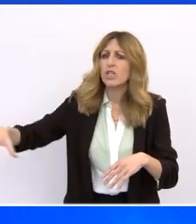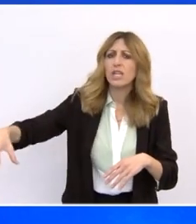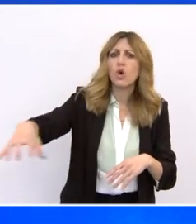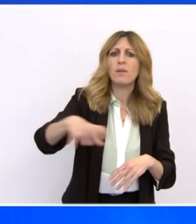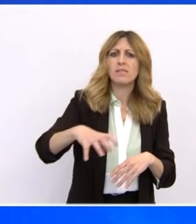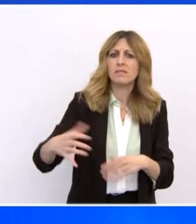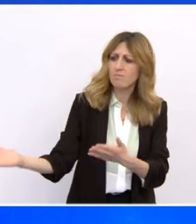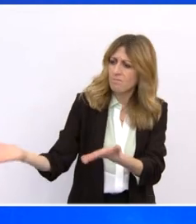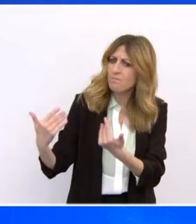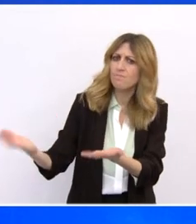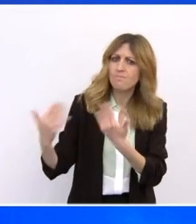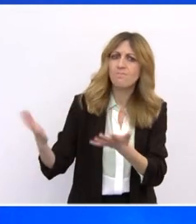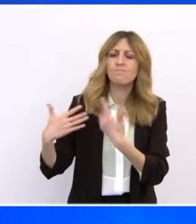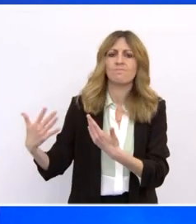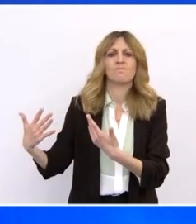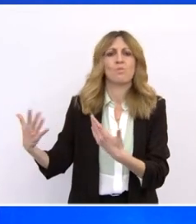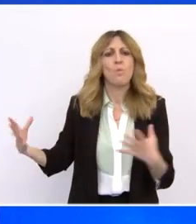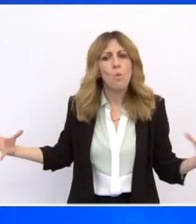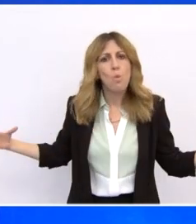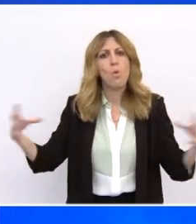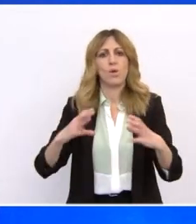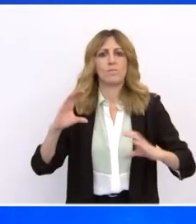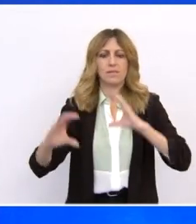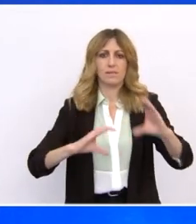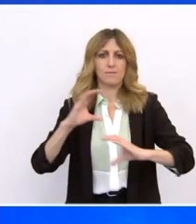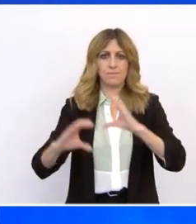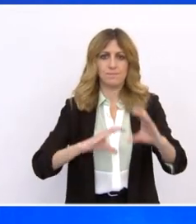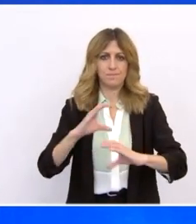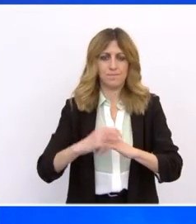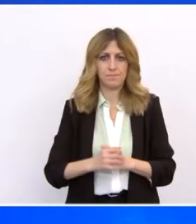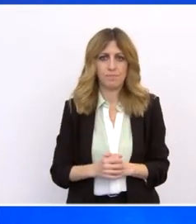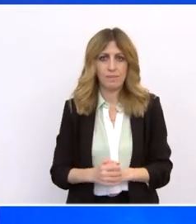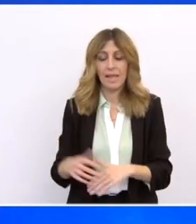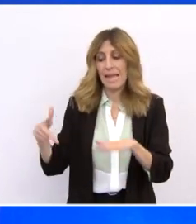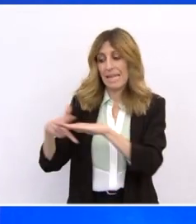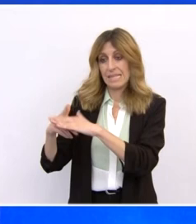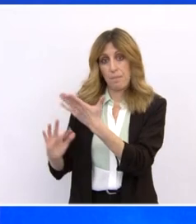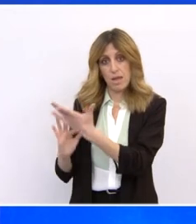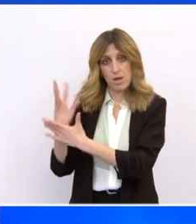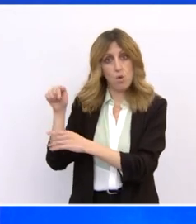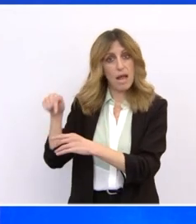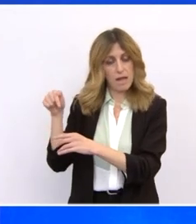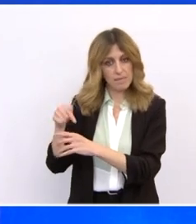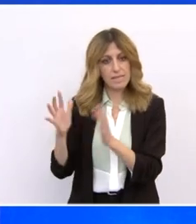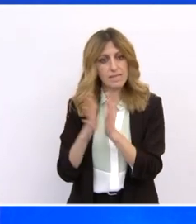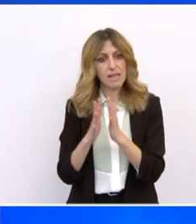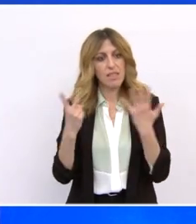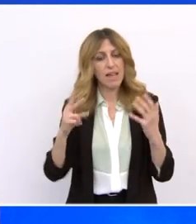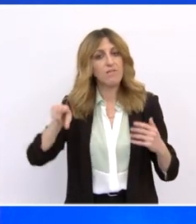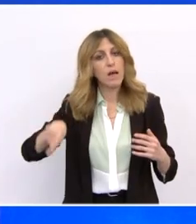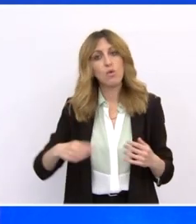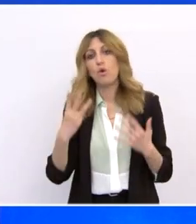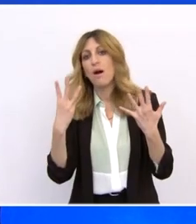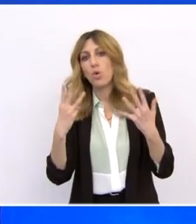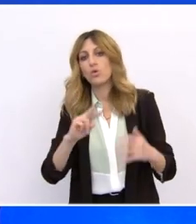σύνολο των πόρων που μπορεί να λάβει στο πλαίσιο του Ταμείου Ανάκαμψης, δηλαδή 17,8 δισεκατομμύρια